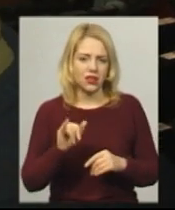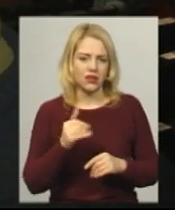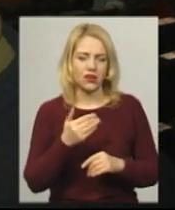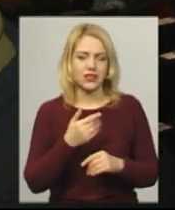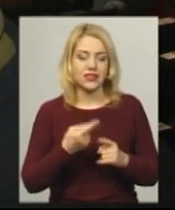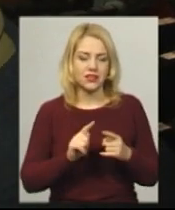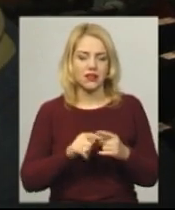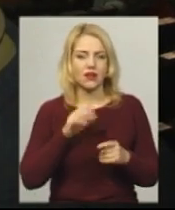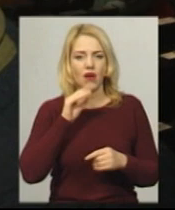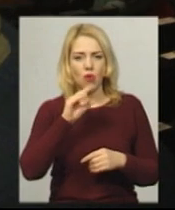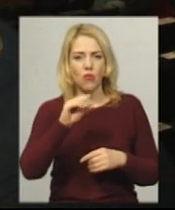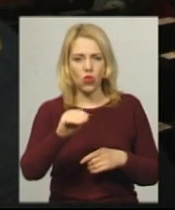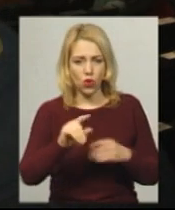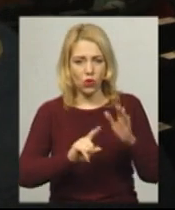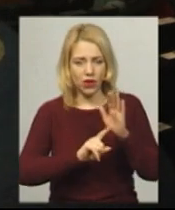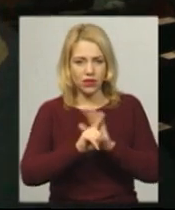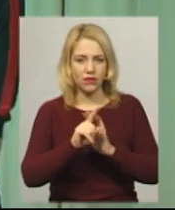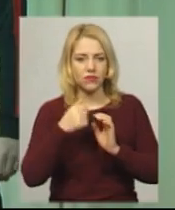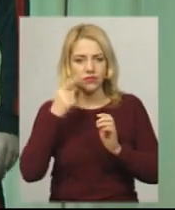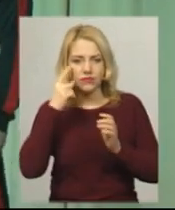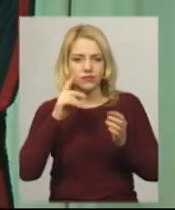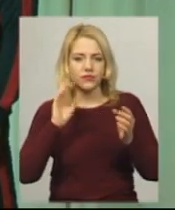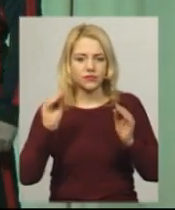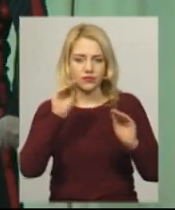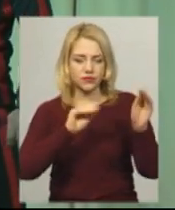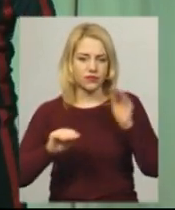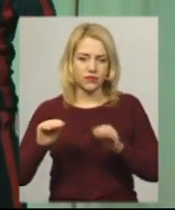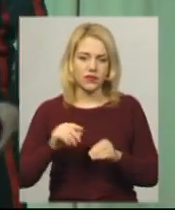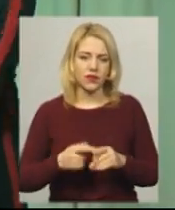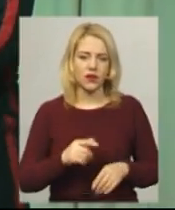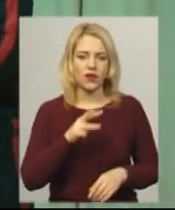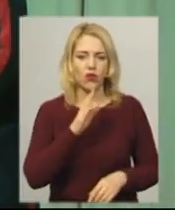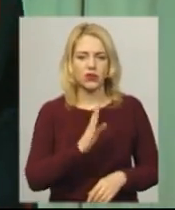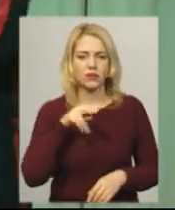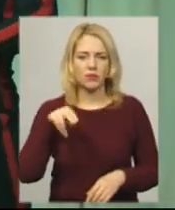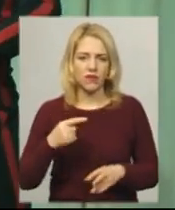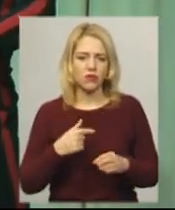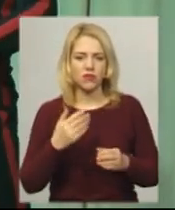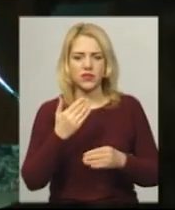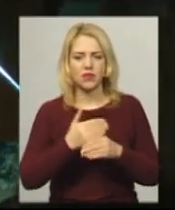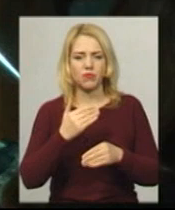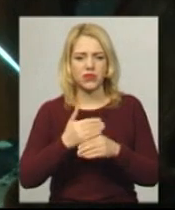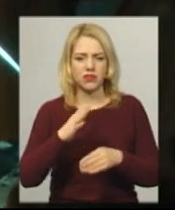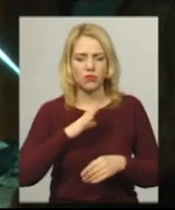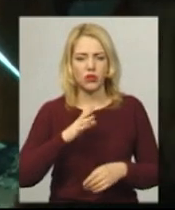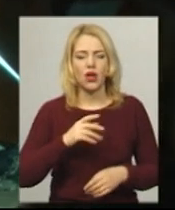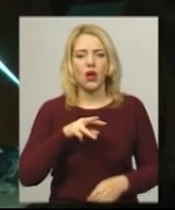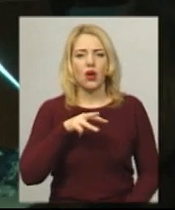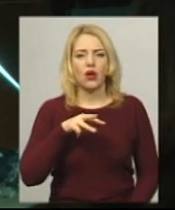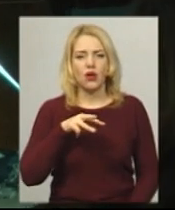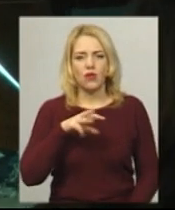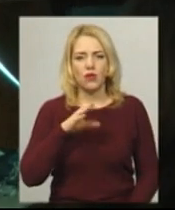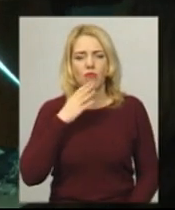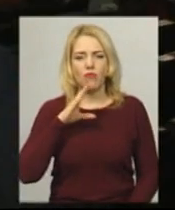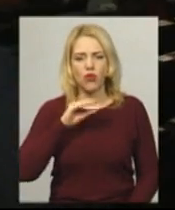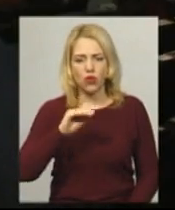придумаємо якісь режисерські рішення. Минулого року Володимир Павловський поставив виставу монологів війни чоловіки. Каже, робота з